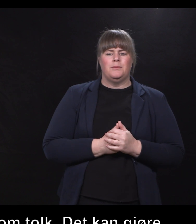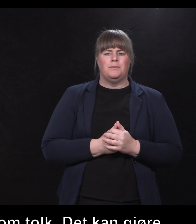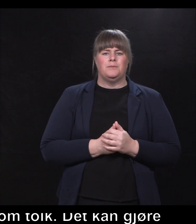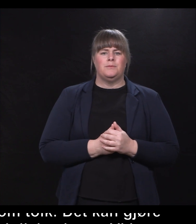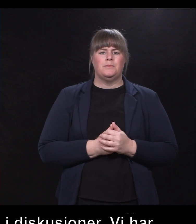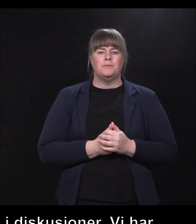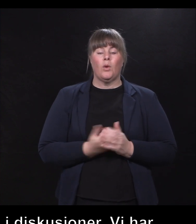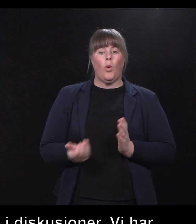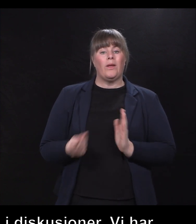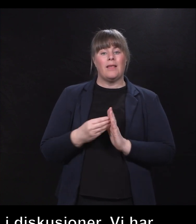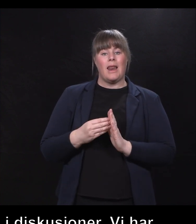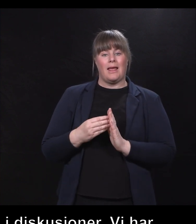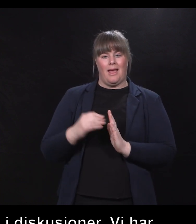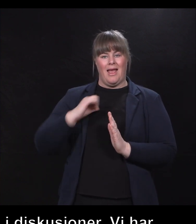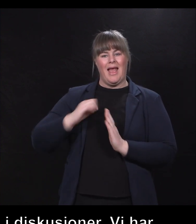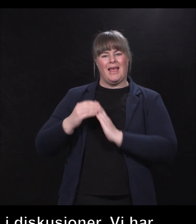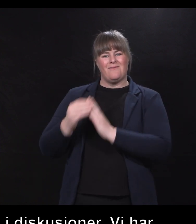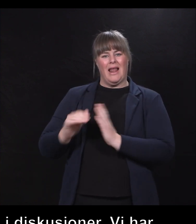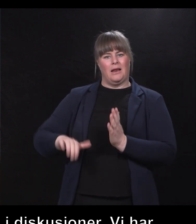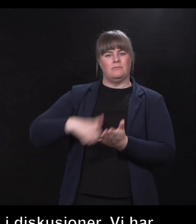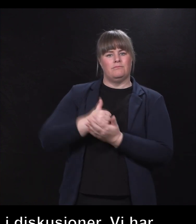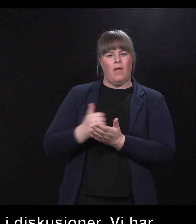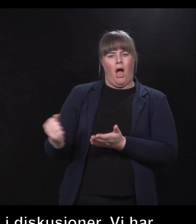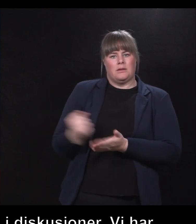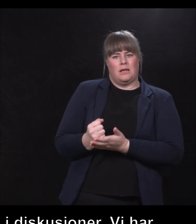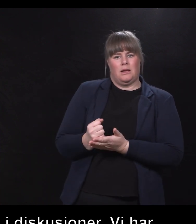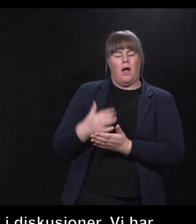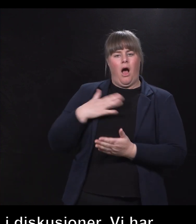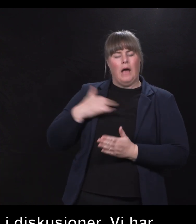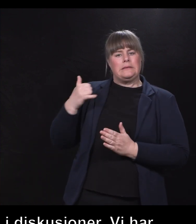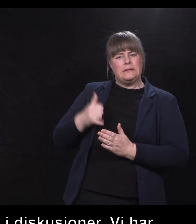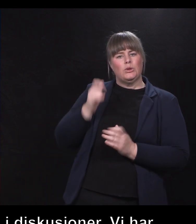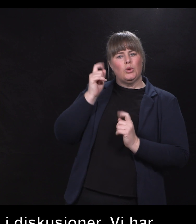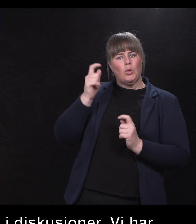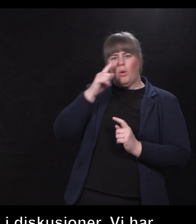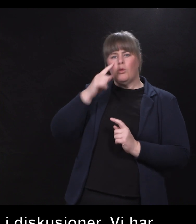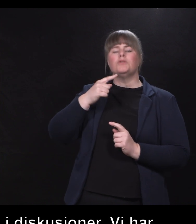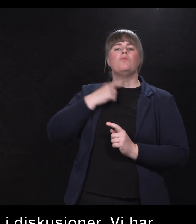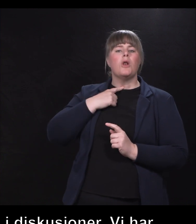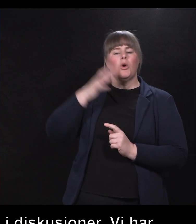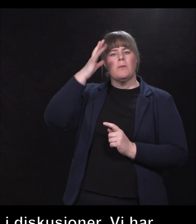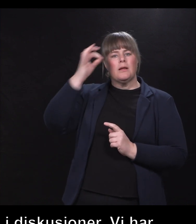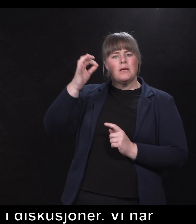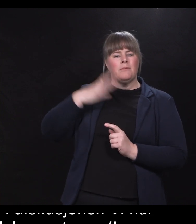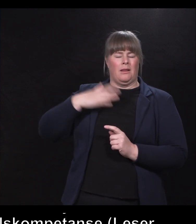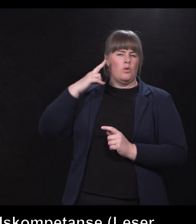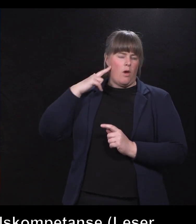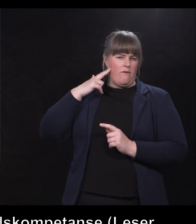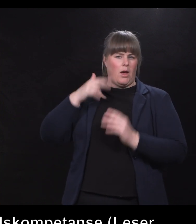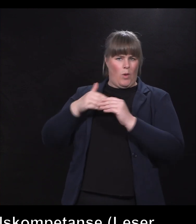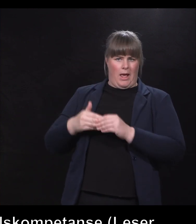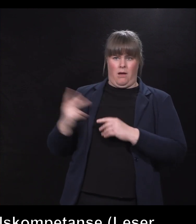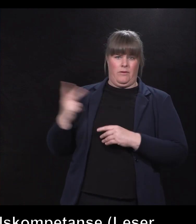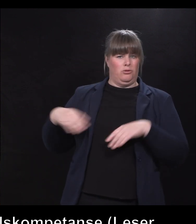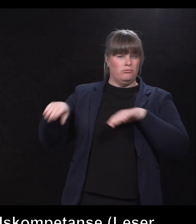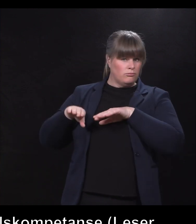morsmålskompetanse. Det er en døv kollega av meg, som nå er en likeverdig kollega av meg, som nettopp har den spesifikke kompetansen at